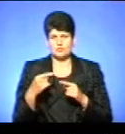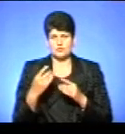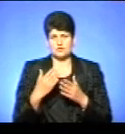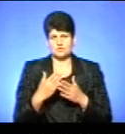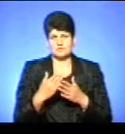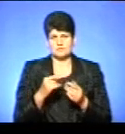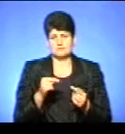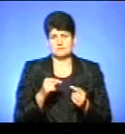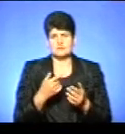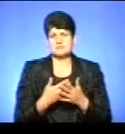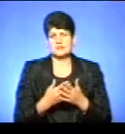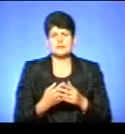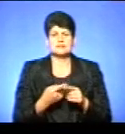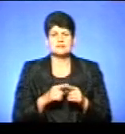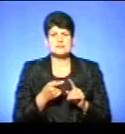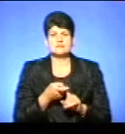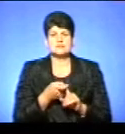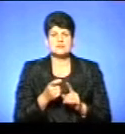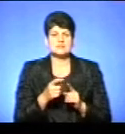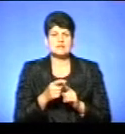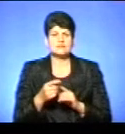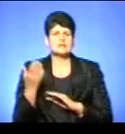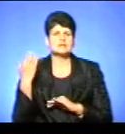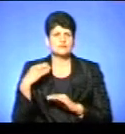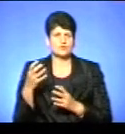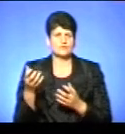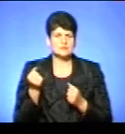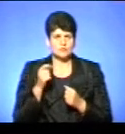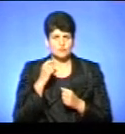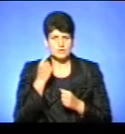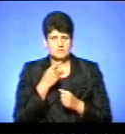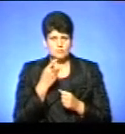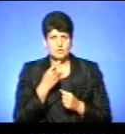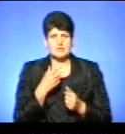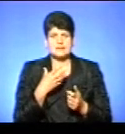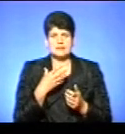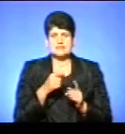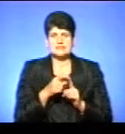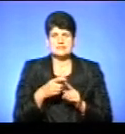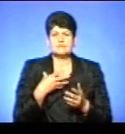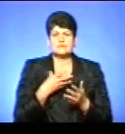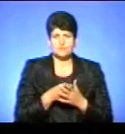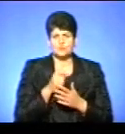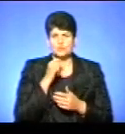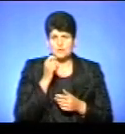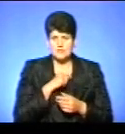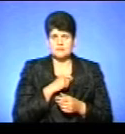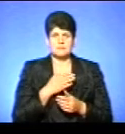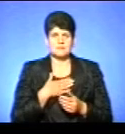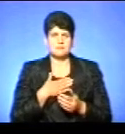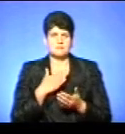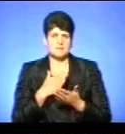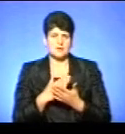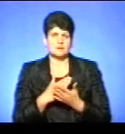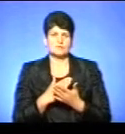відповідник. Це стосується і слів, які давно запозичені українською мовою, і слів власних українських. Ми маємо